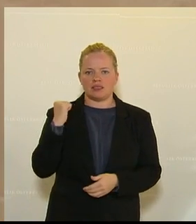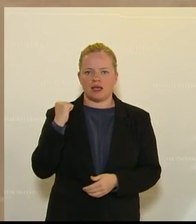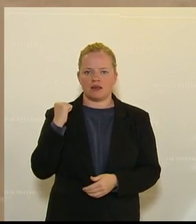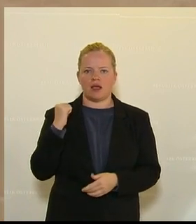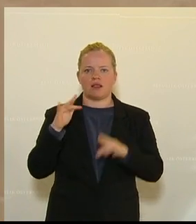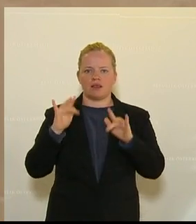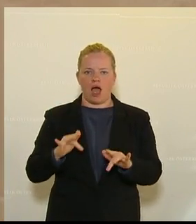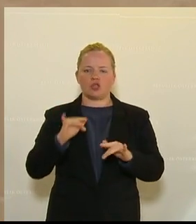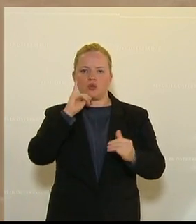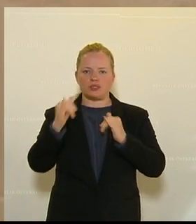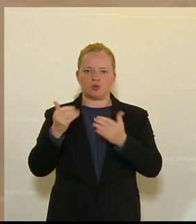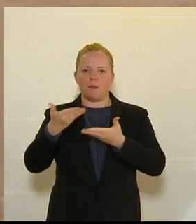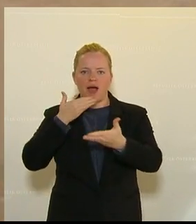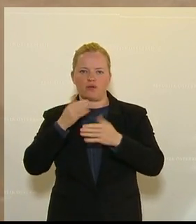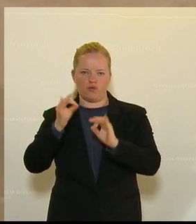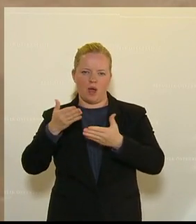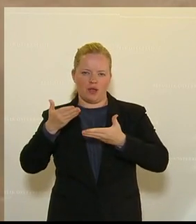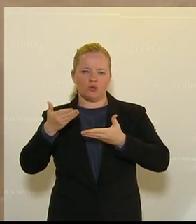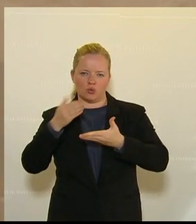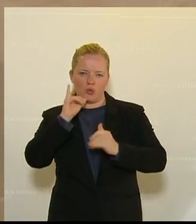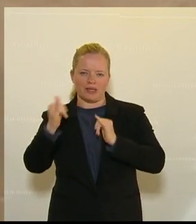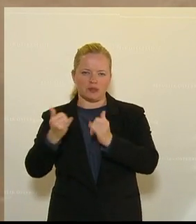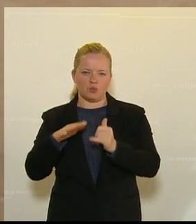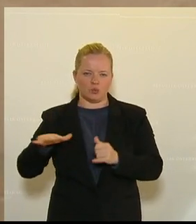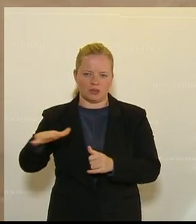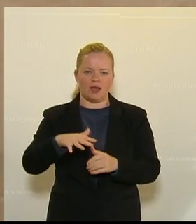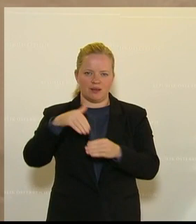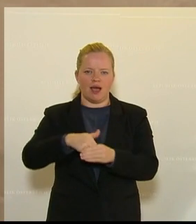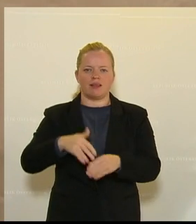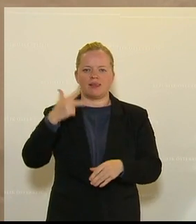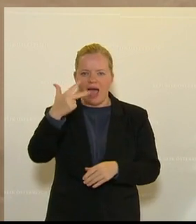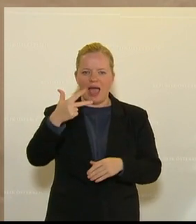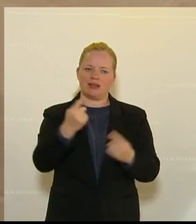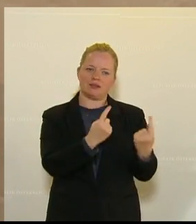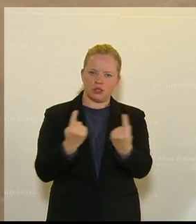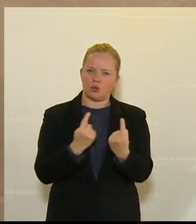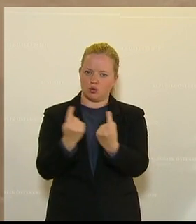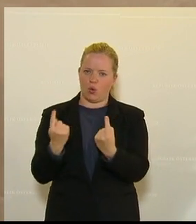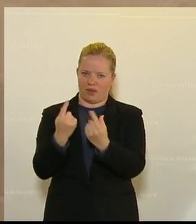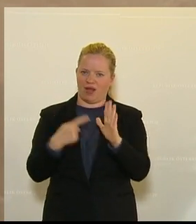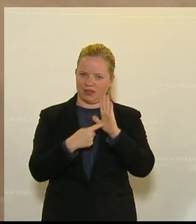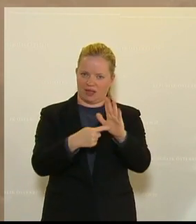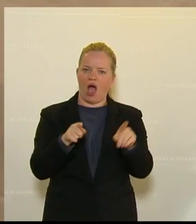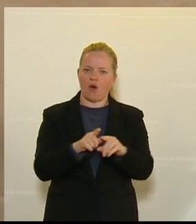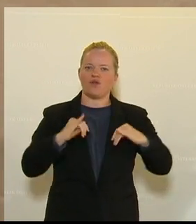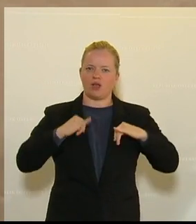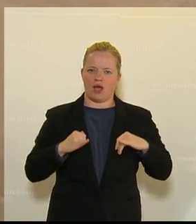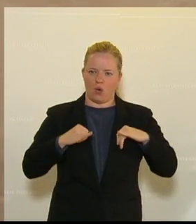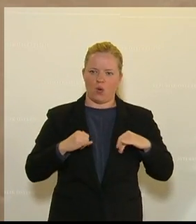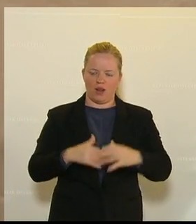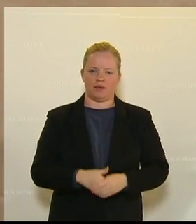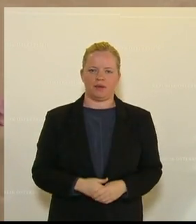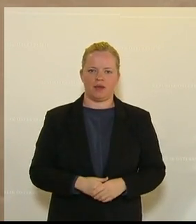Brodinger Tourismusberatung für den Tourismus drei Szenarien erstellt, auch für Tirol. Und es gibt